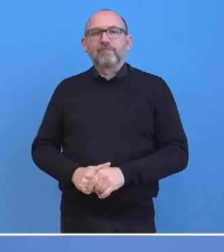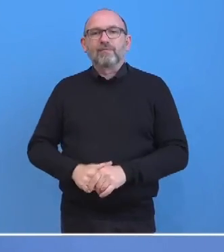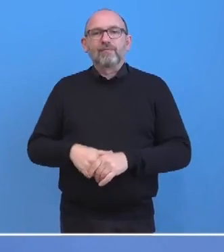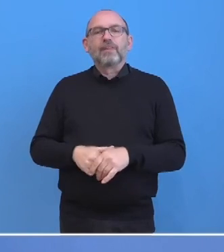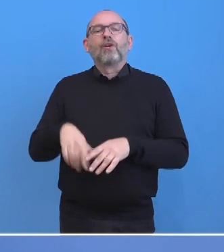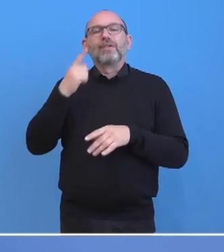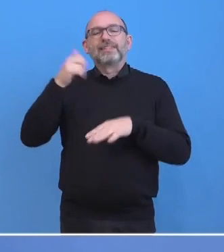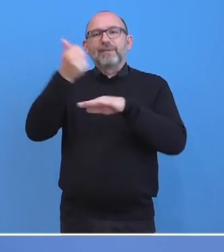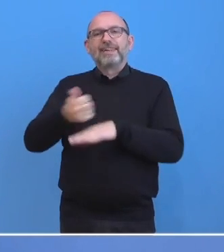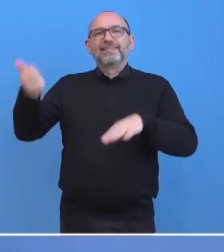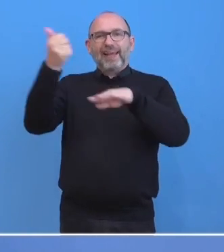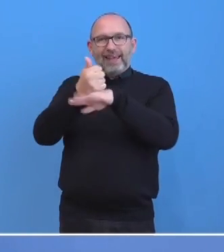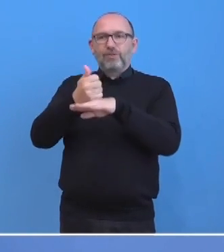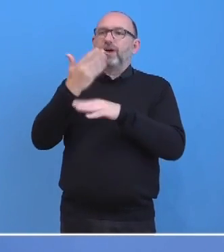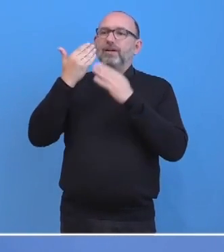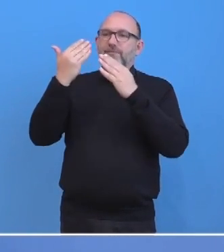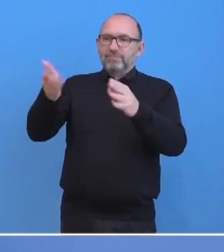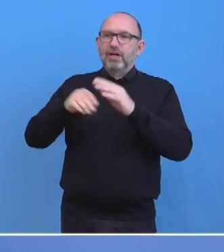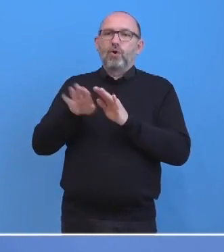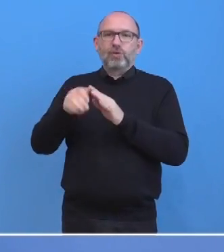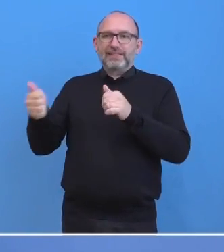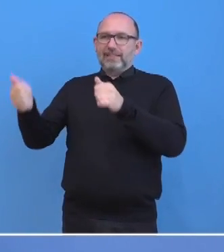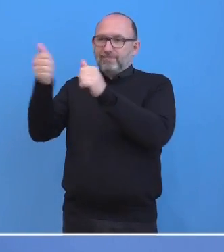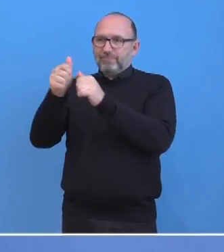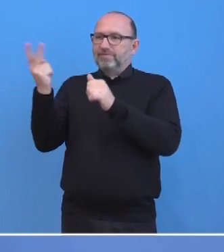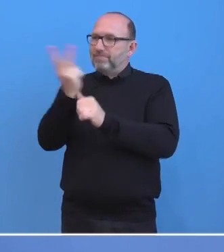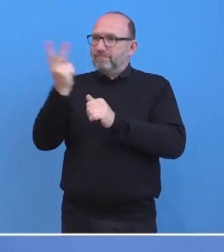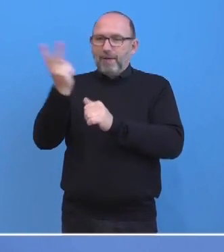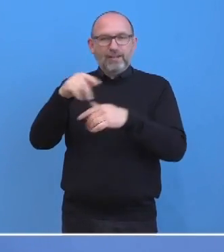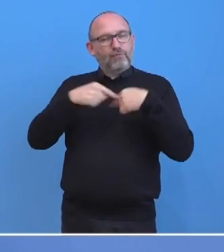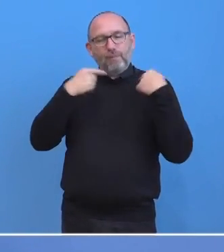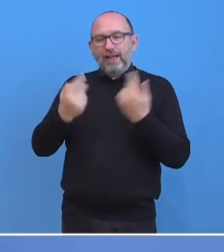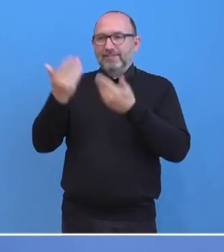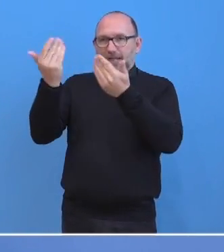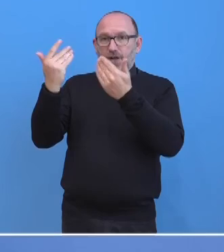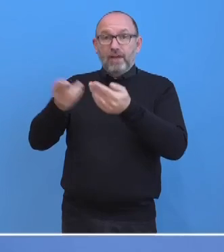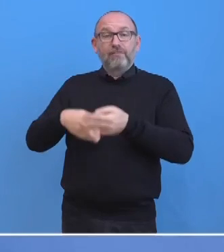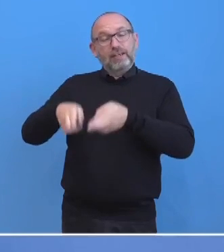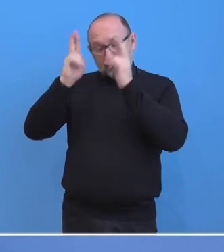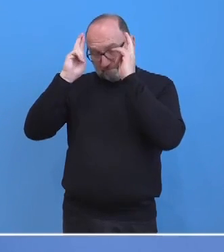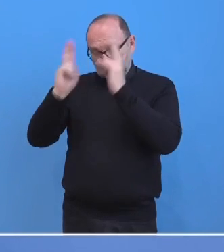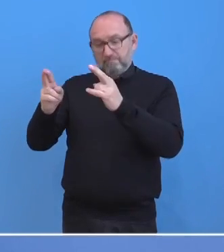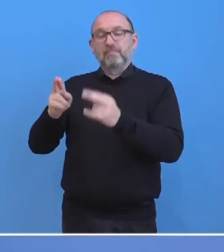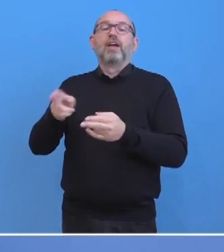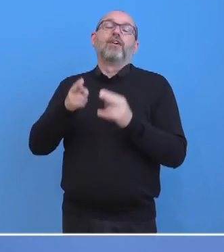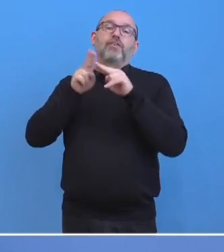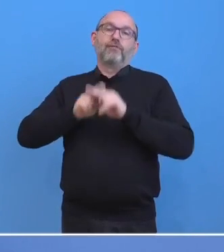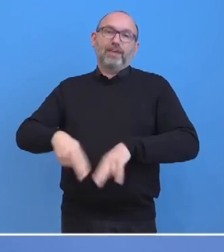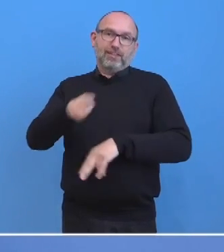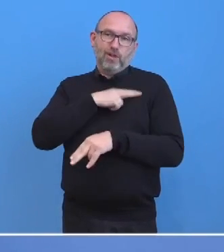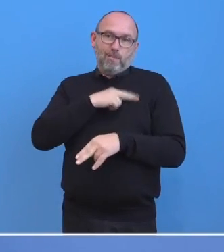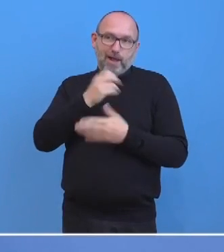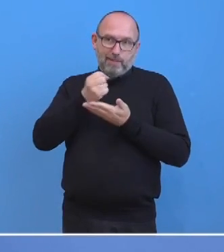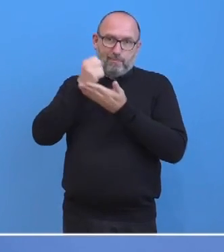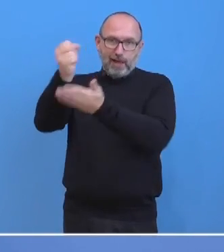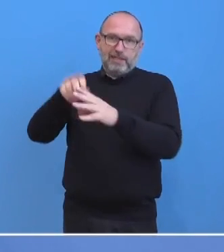-Direktor und dem Exekutivdirektor David Beasley von Herzen zum hochverdienten Friedensnobelpreis. Das Welternährungsprogramm steht